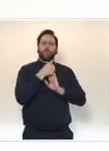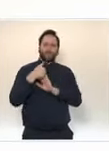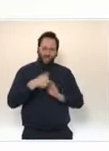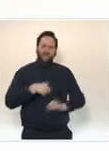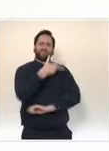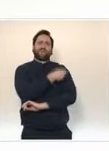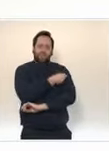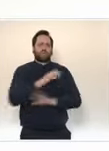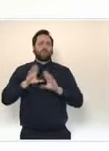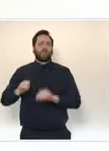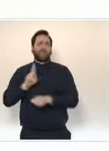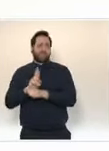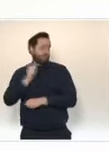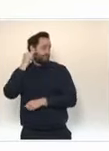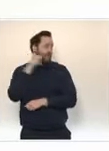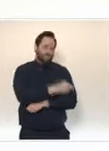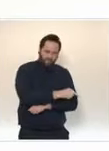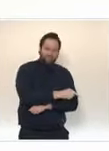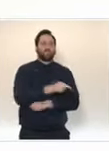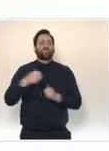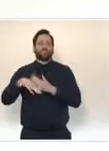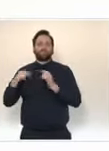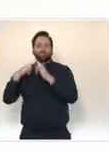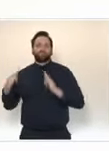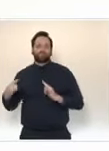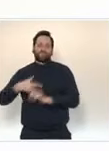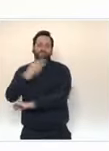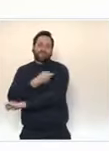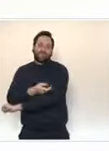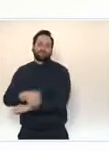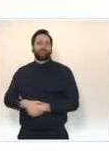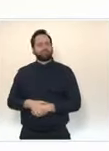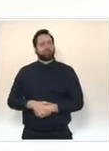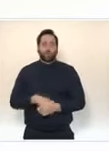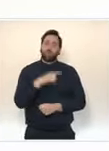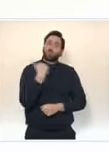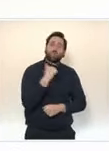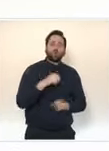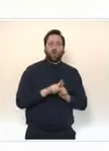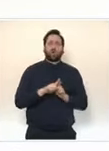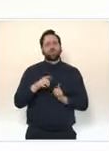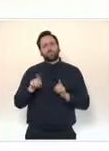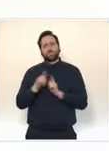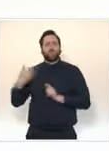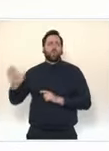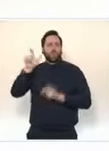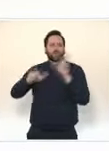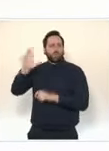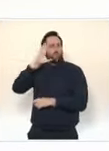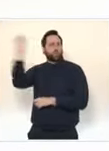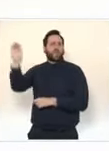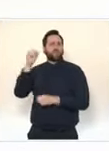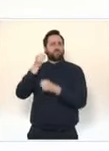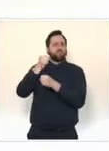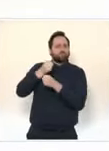dans nos centres de vaccination. Ce dispositif est du reste ouvert à d'autres professions dites prioritaires, qu'il s